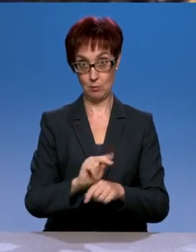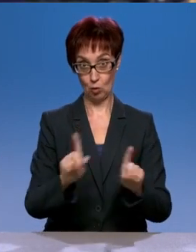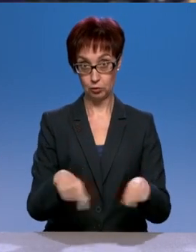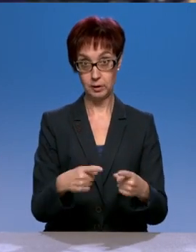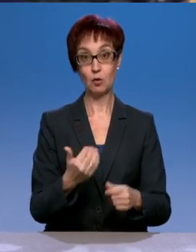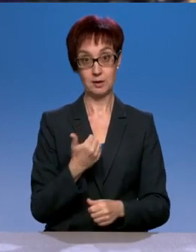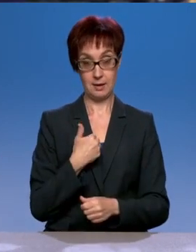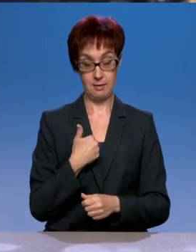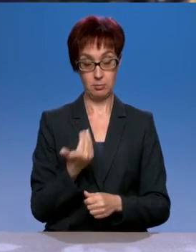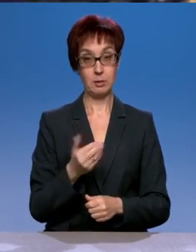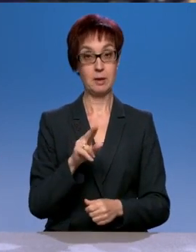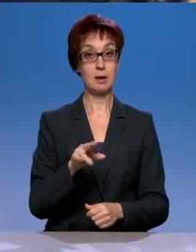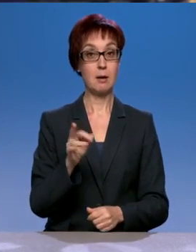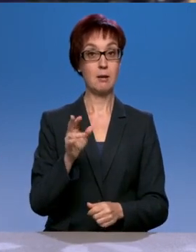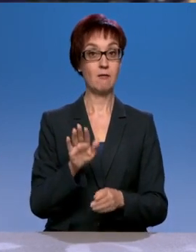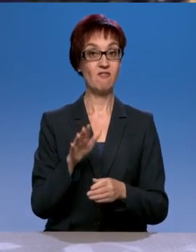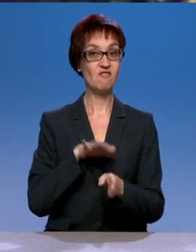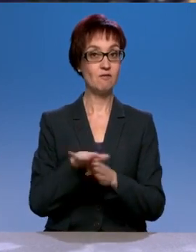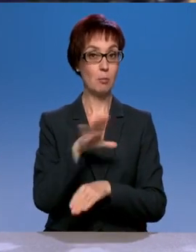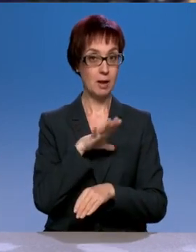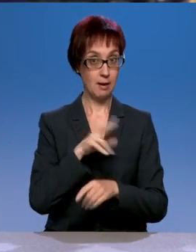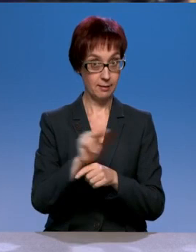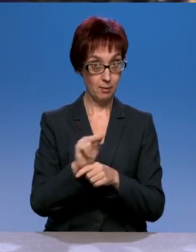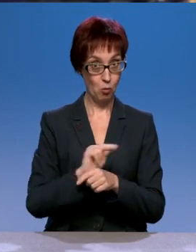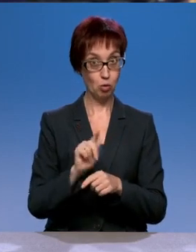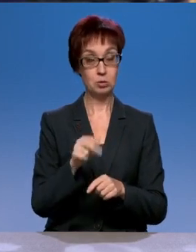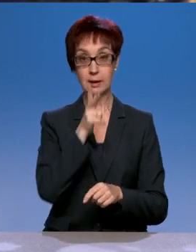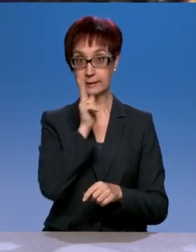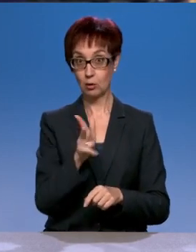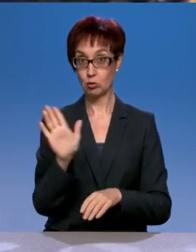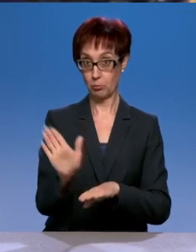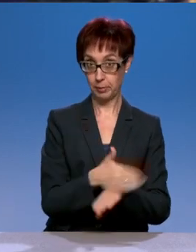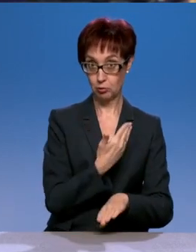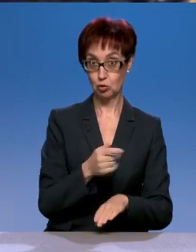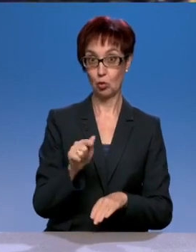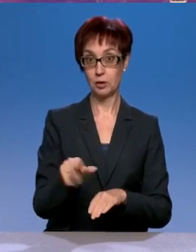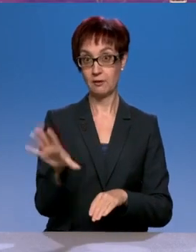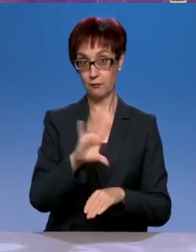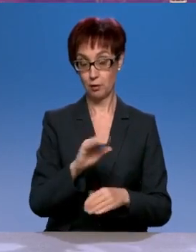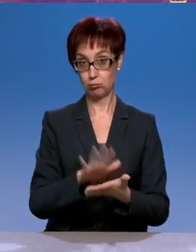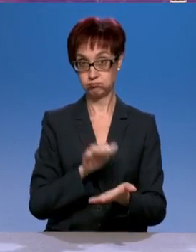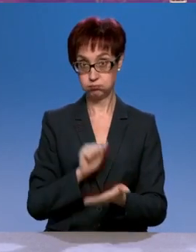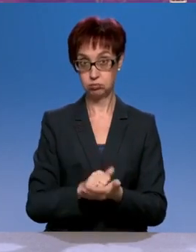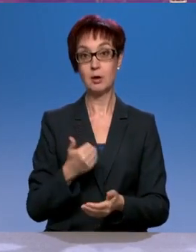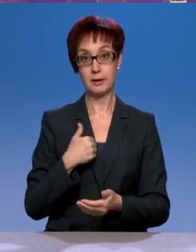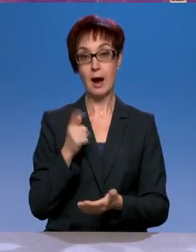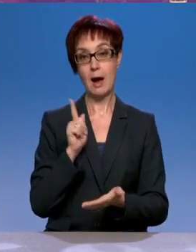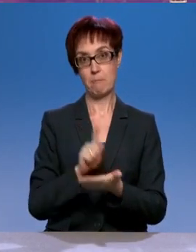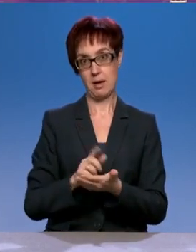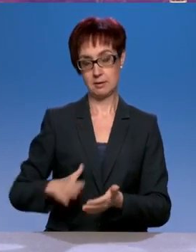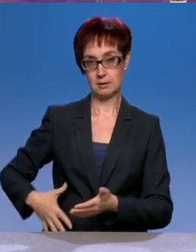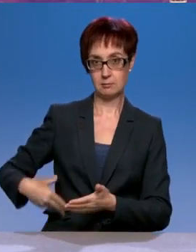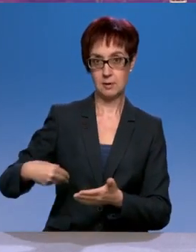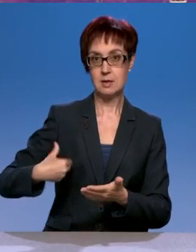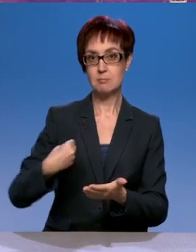уехало, я за свой счет обязан буду восстановить эту дорогу. Это федеральный закон. Этого никто не